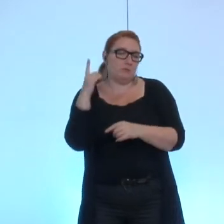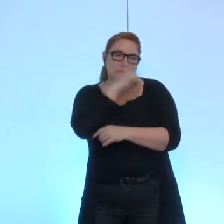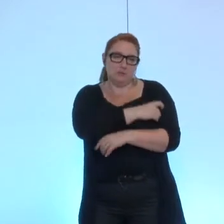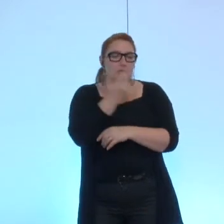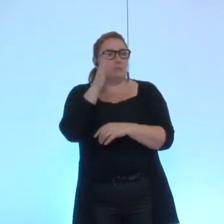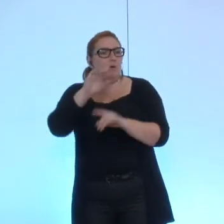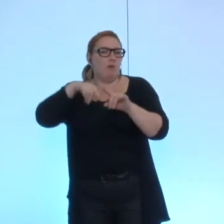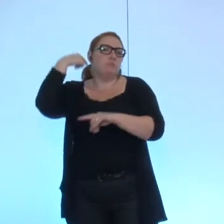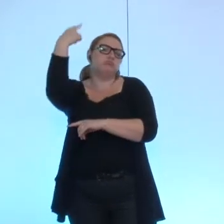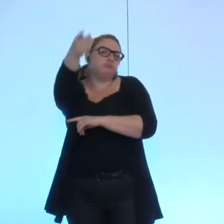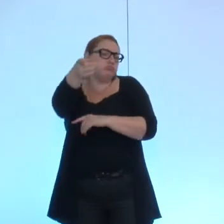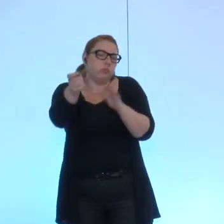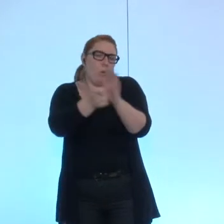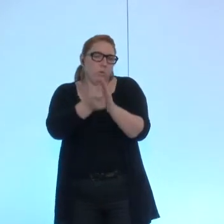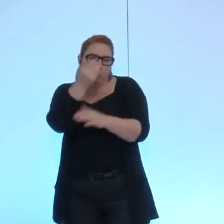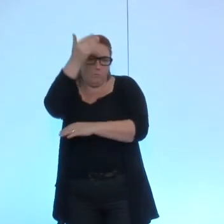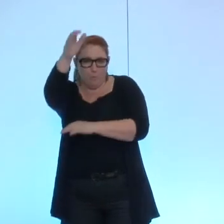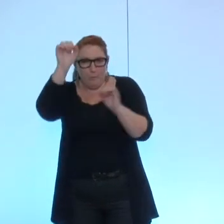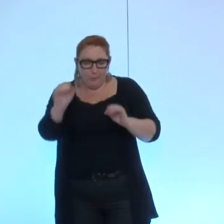également à un autre moment